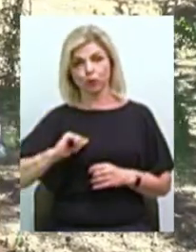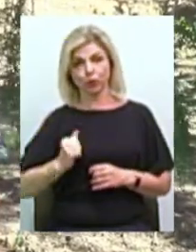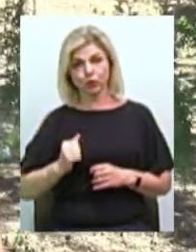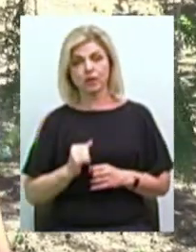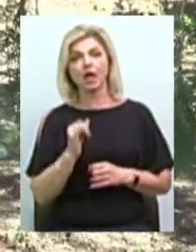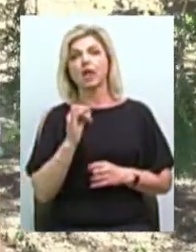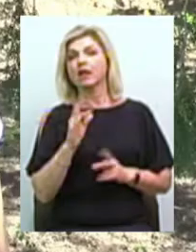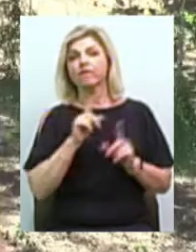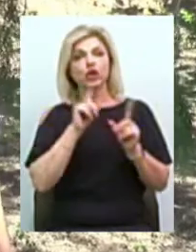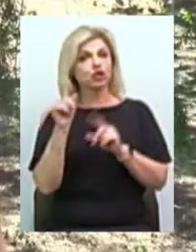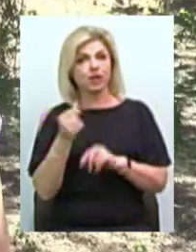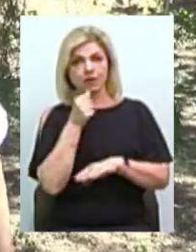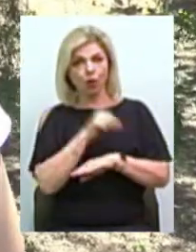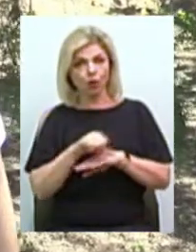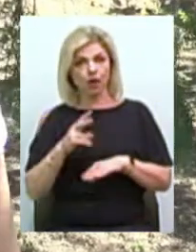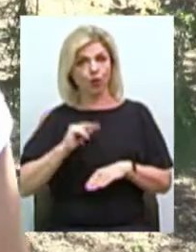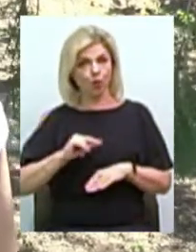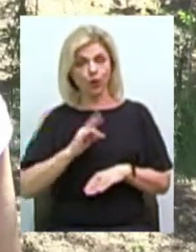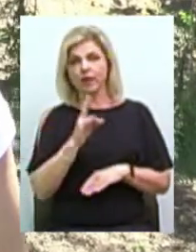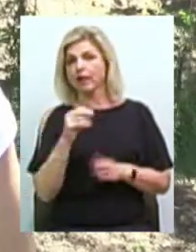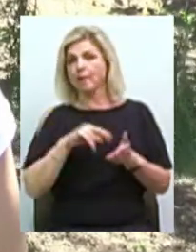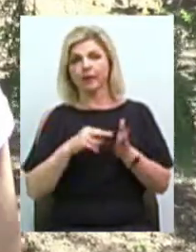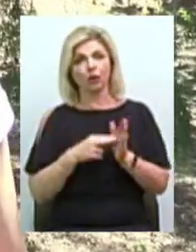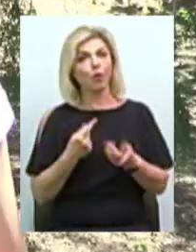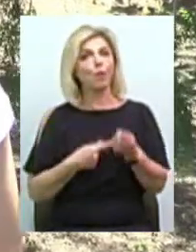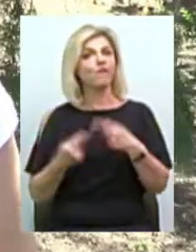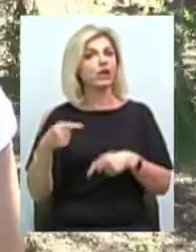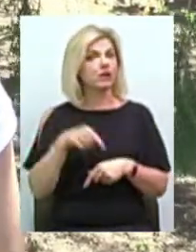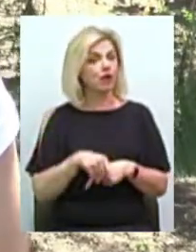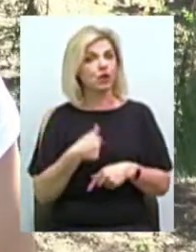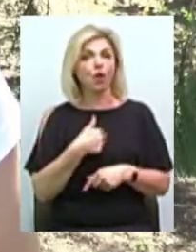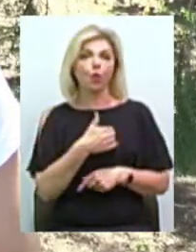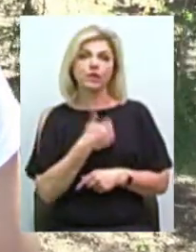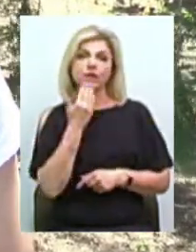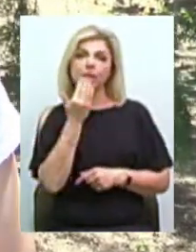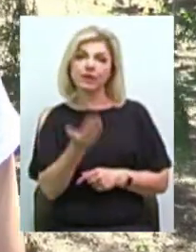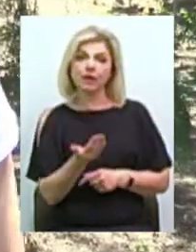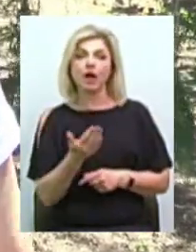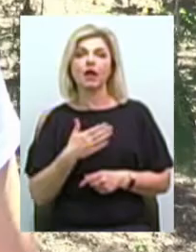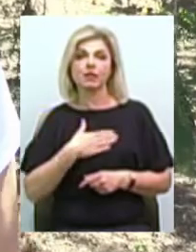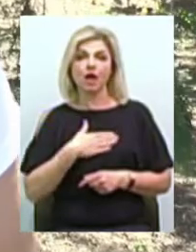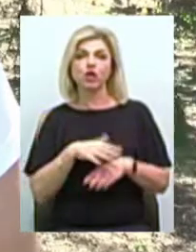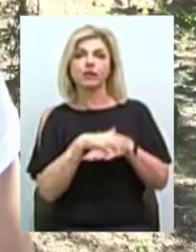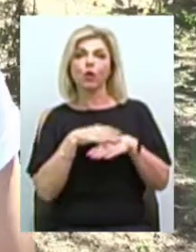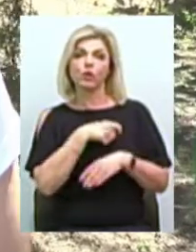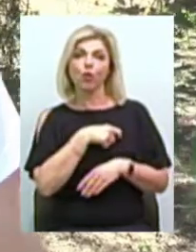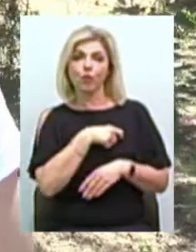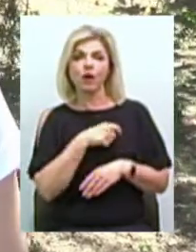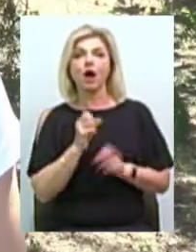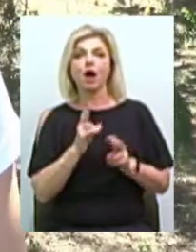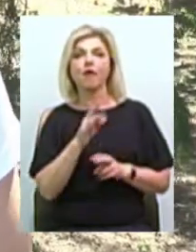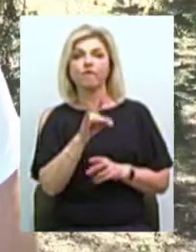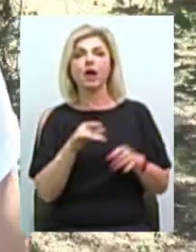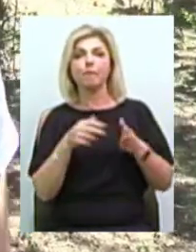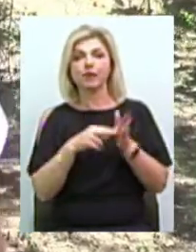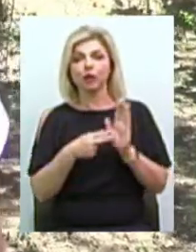виїжджають за кордон на роботу і не планують повертатися Тобто я хотіла б запитати наших народних обранців От як ви плануєте